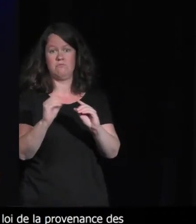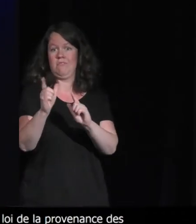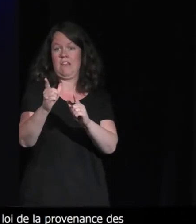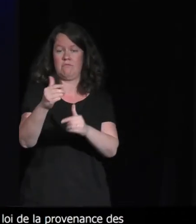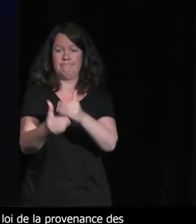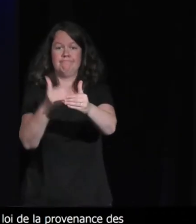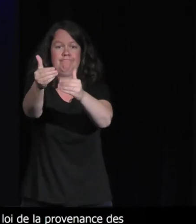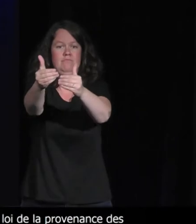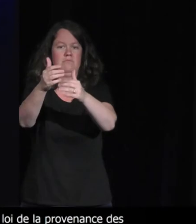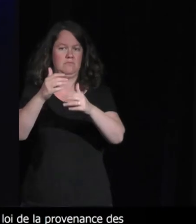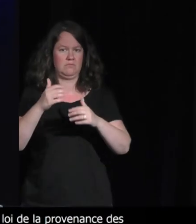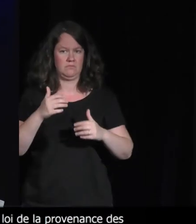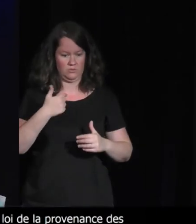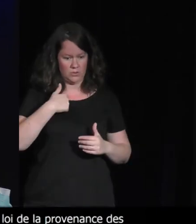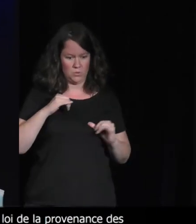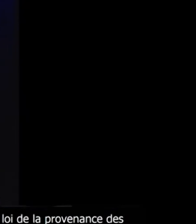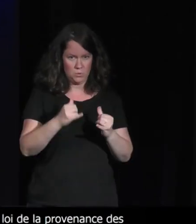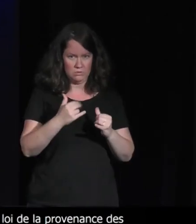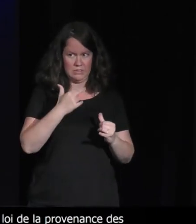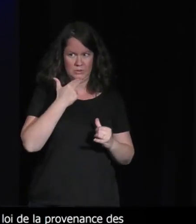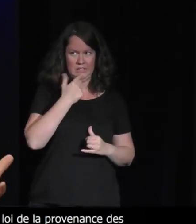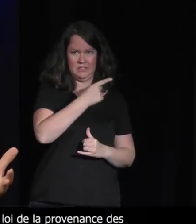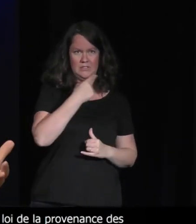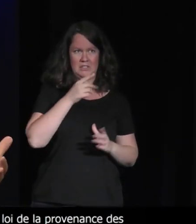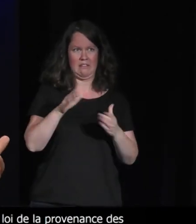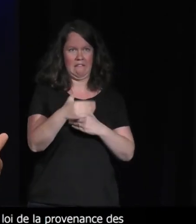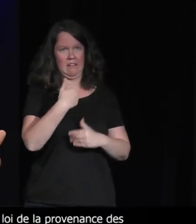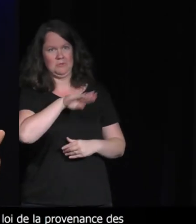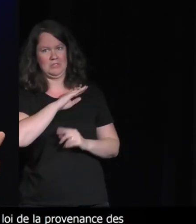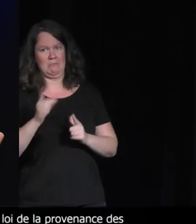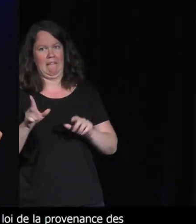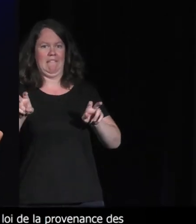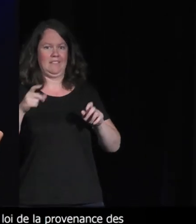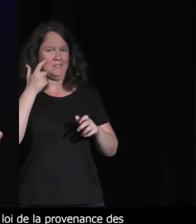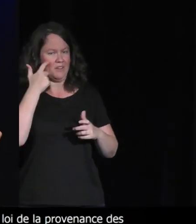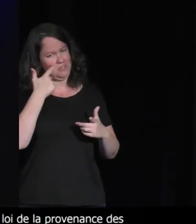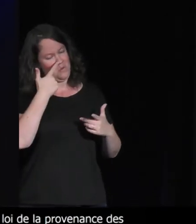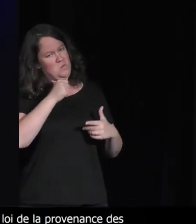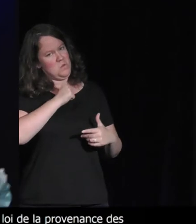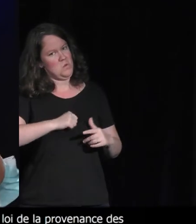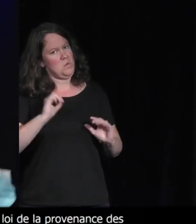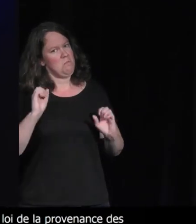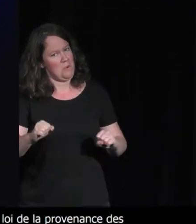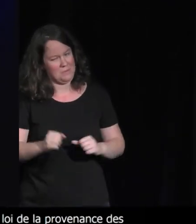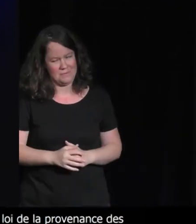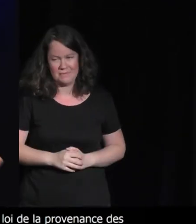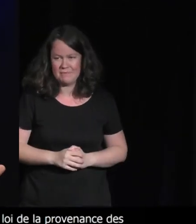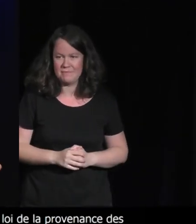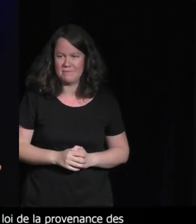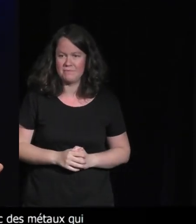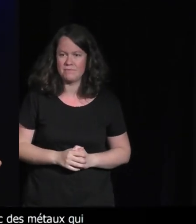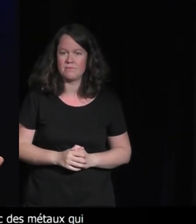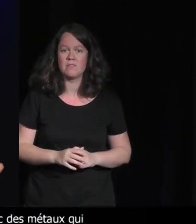que le papier de Verge pointe. Après, une fois qu'on a dit ça, on n'a rien dit de